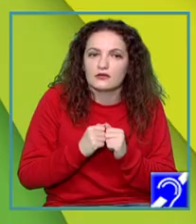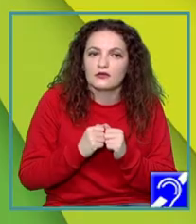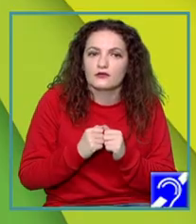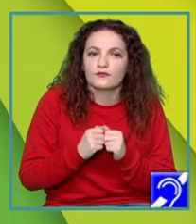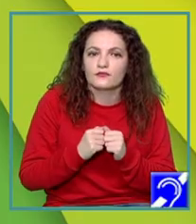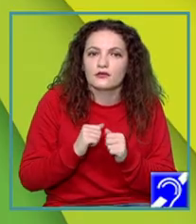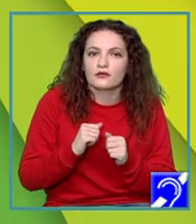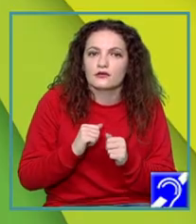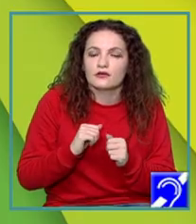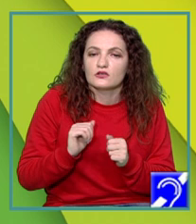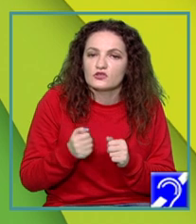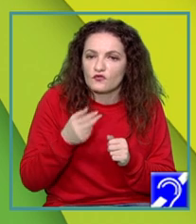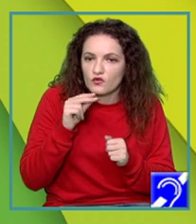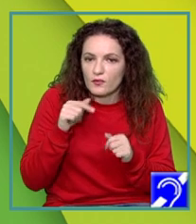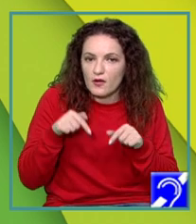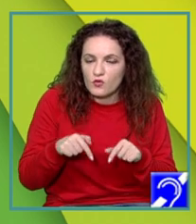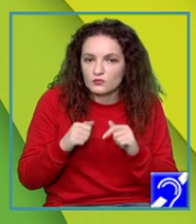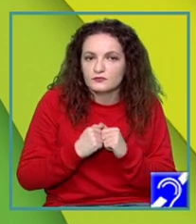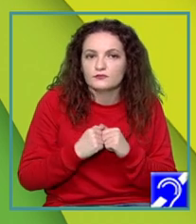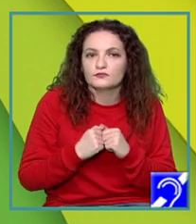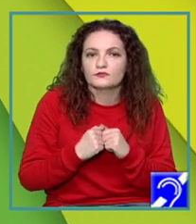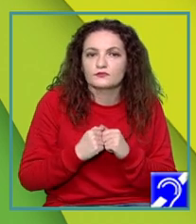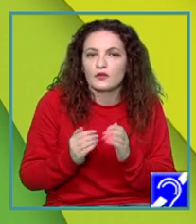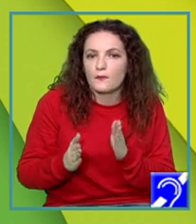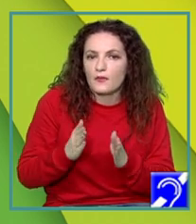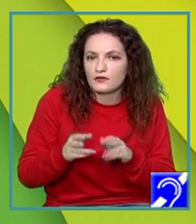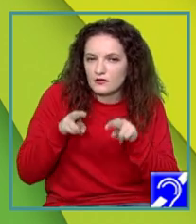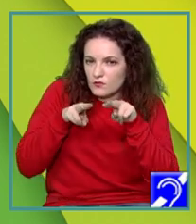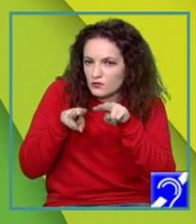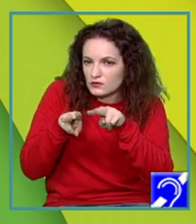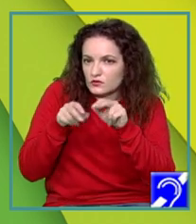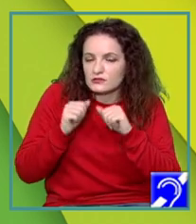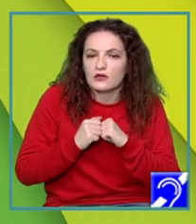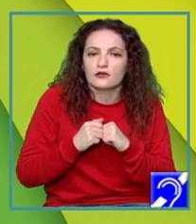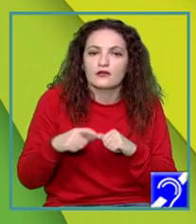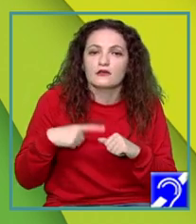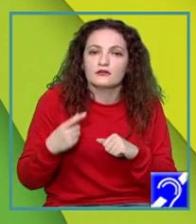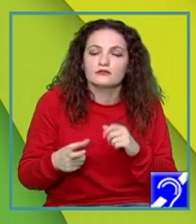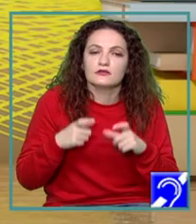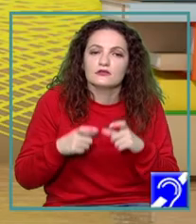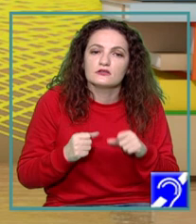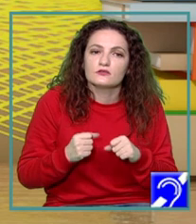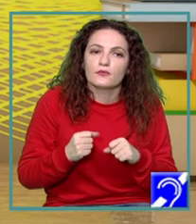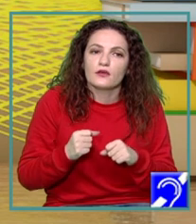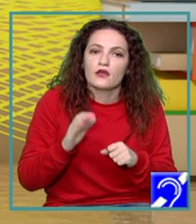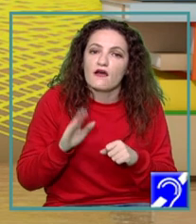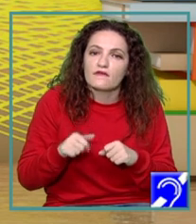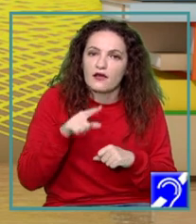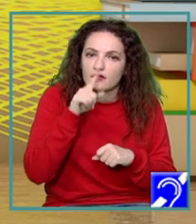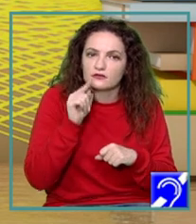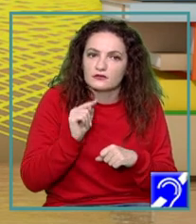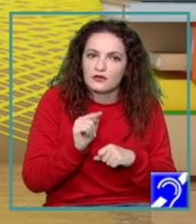să vă vorbesc în acest moment. Partea de monitorizare se referă la a pune întrebări, tot timpul,